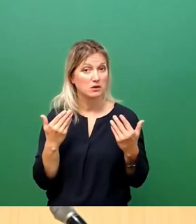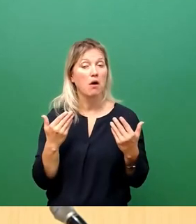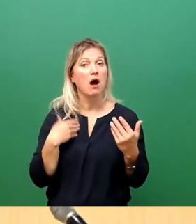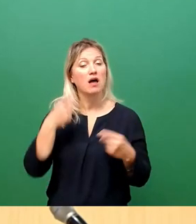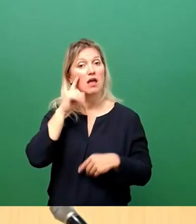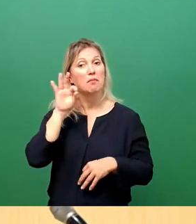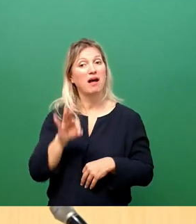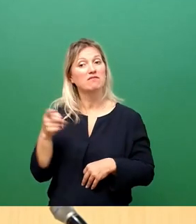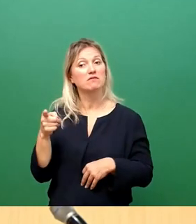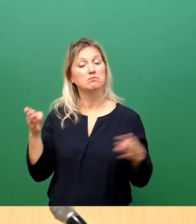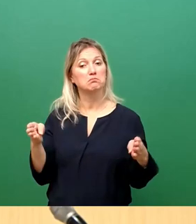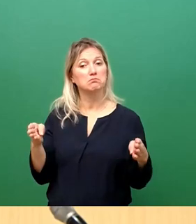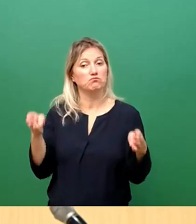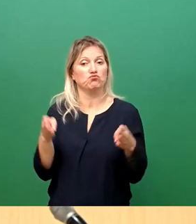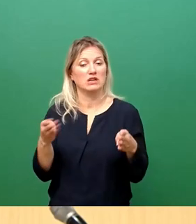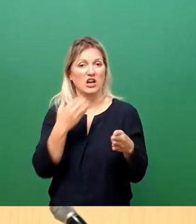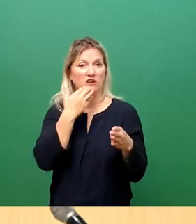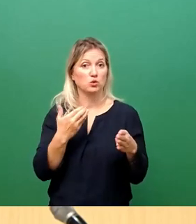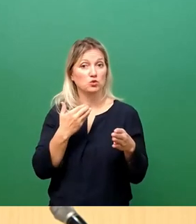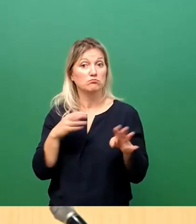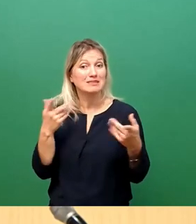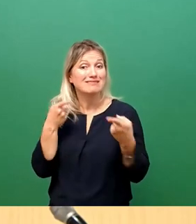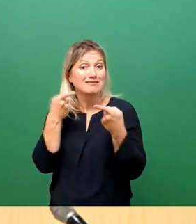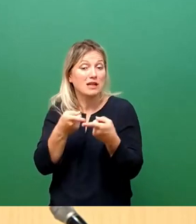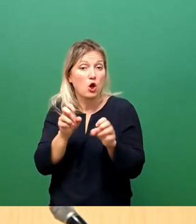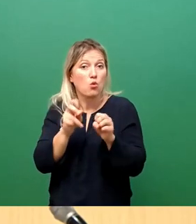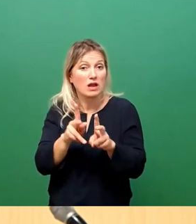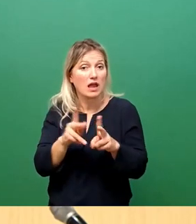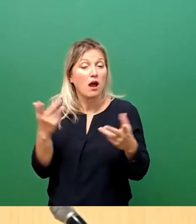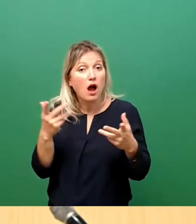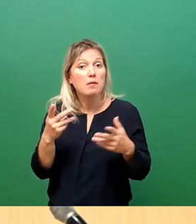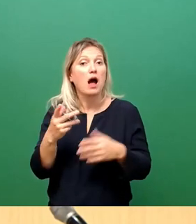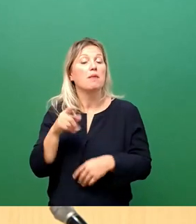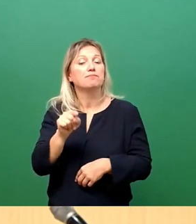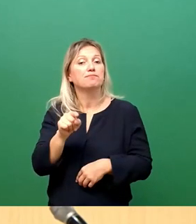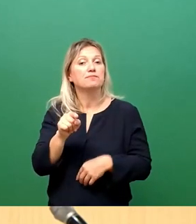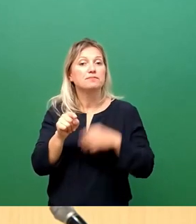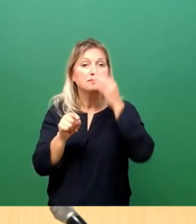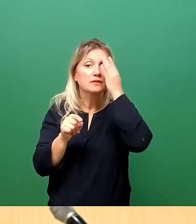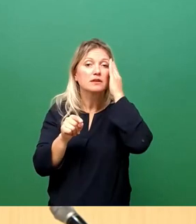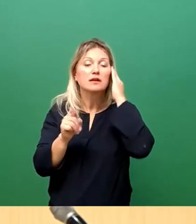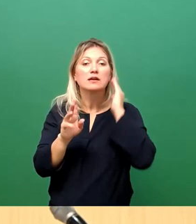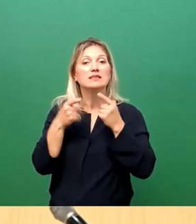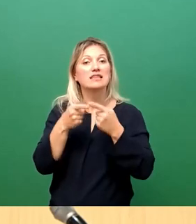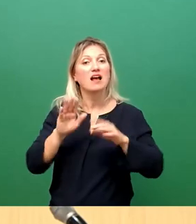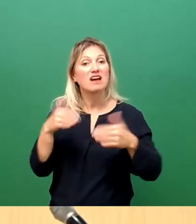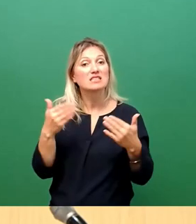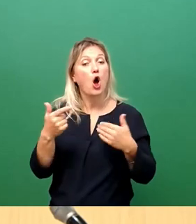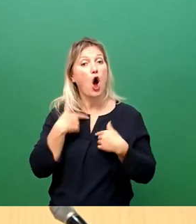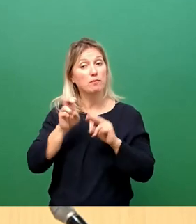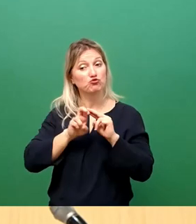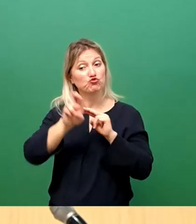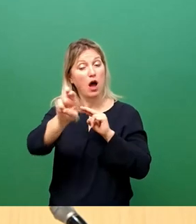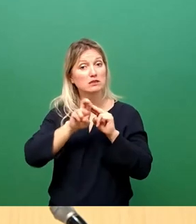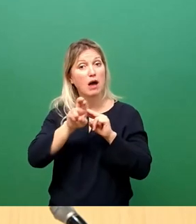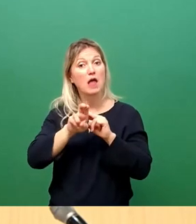Was ja ein heeres Ziel auch sein kann. Wir sprechen in erster Linie darüber, ob die Straßenbahn in gewissen Abschnitten ein eigenes